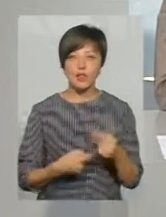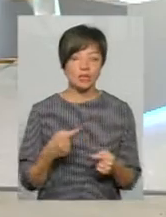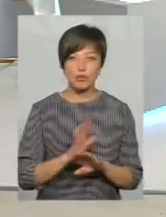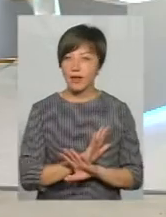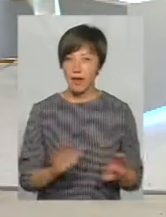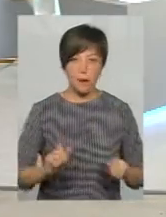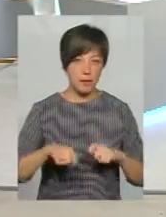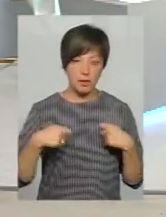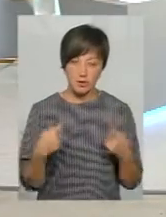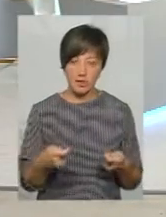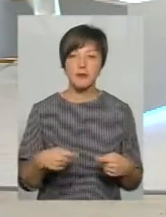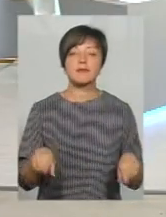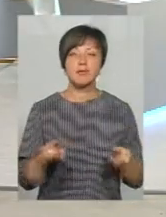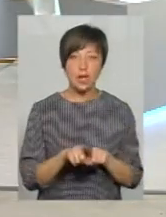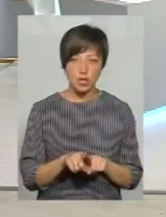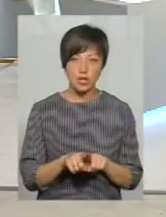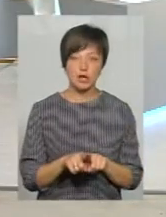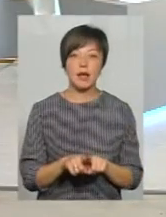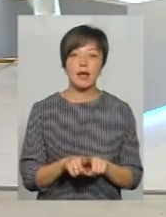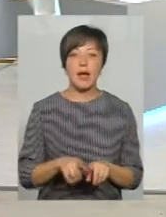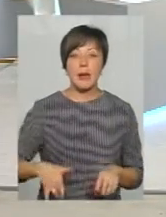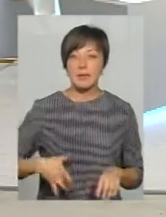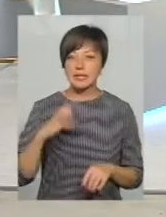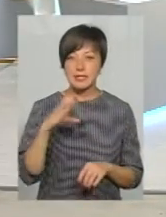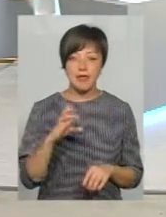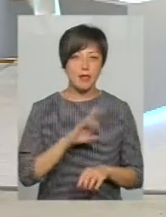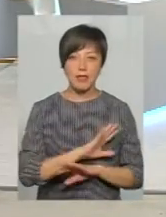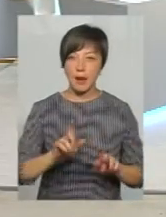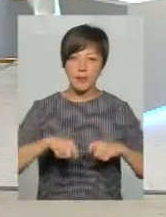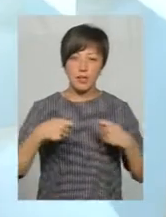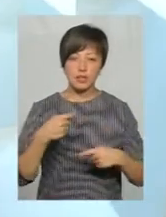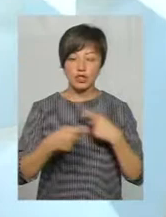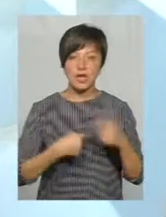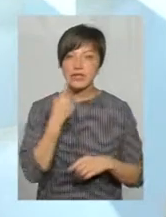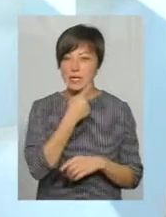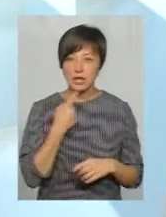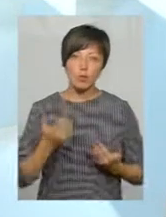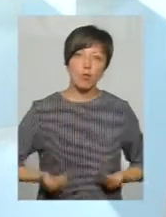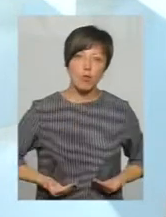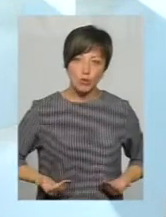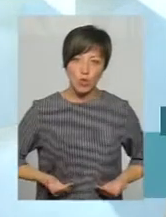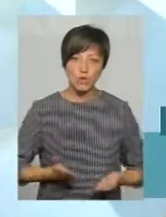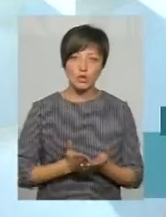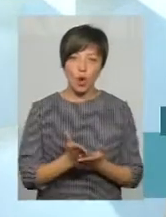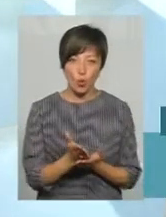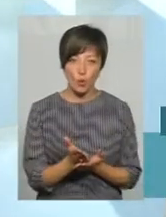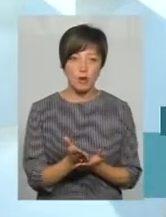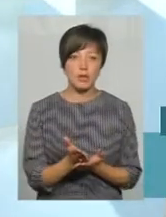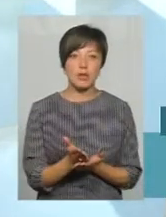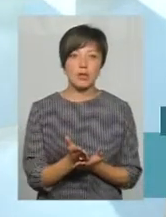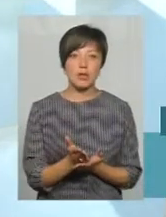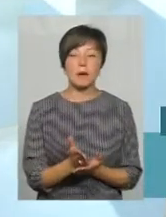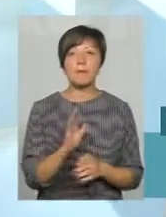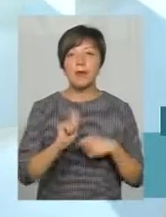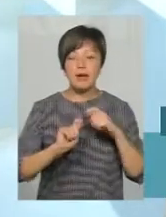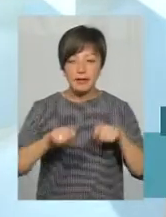передається. Але все ж таки гепатит С не передається через слину, через побутовий шлях,